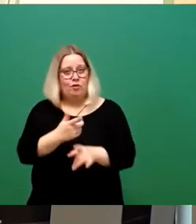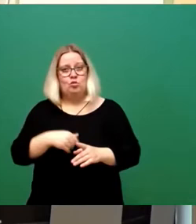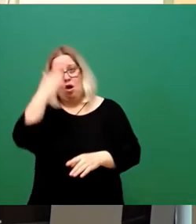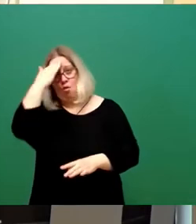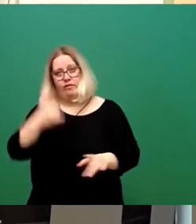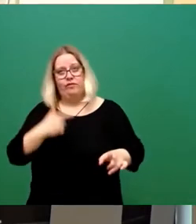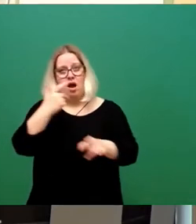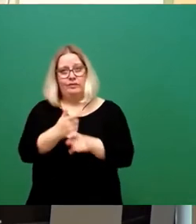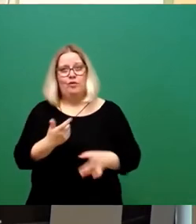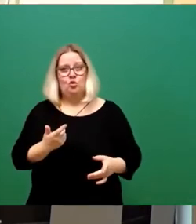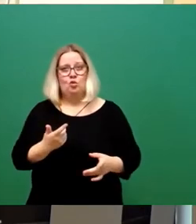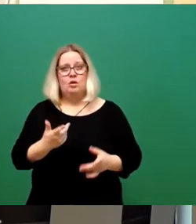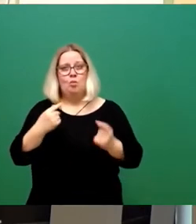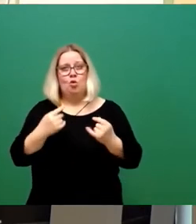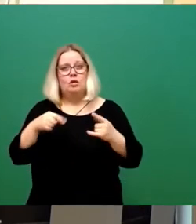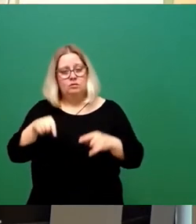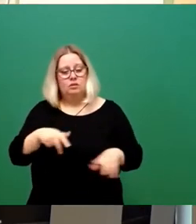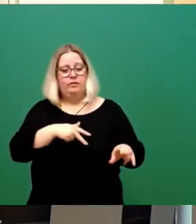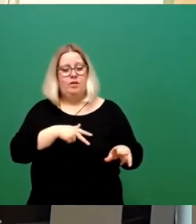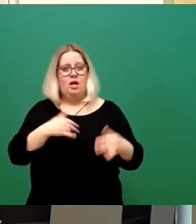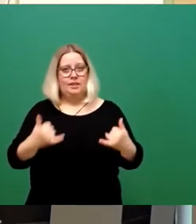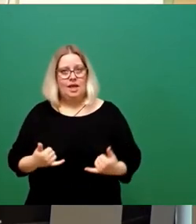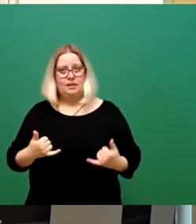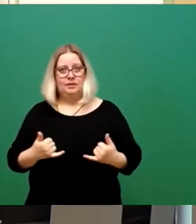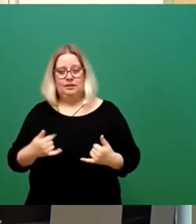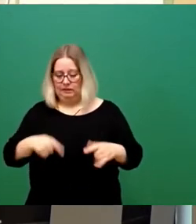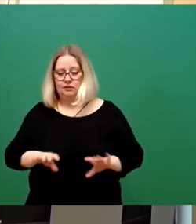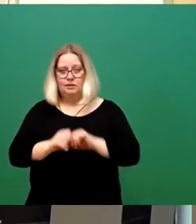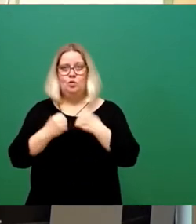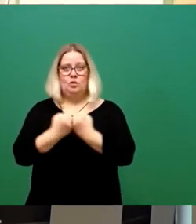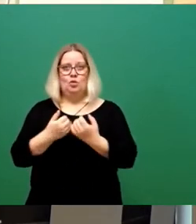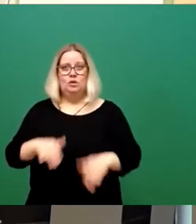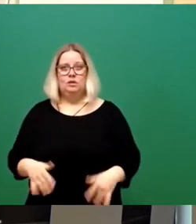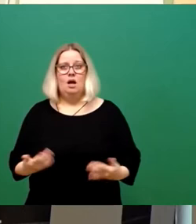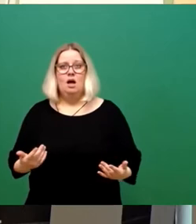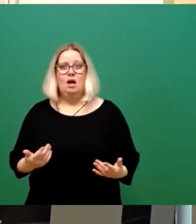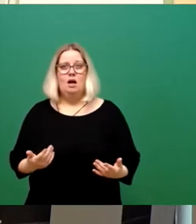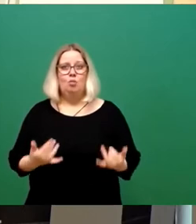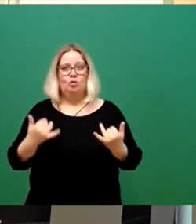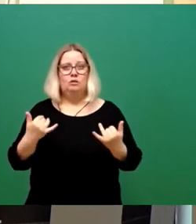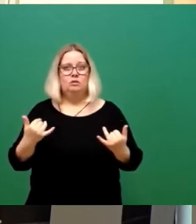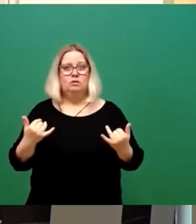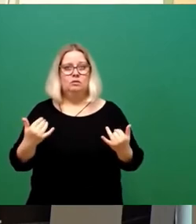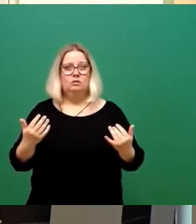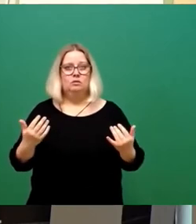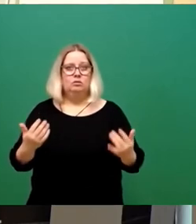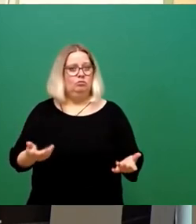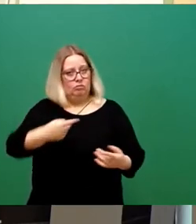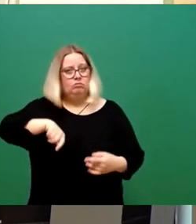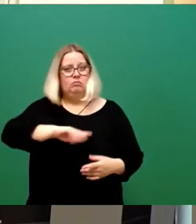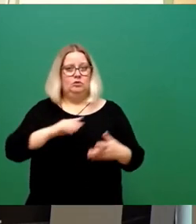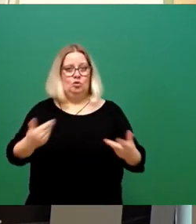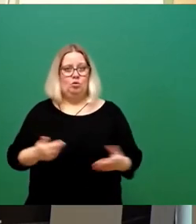dafür, dass wir jetzt in der Situation sind, in der wir offensichtlich sind.